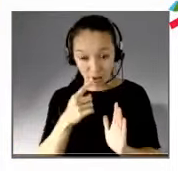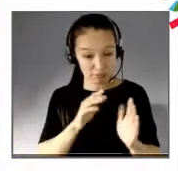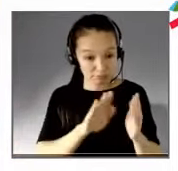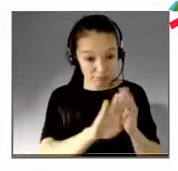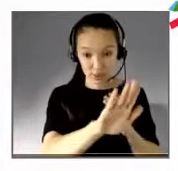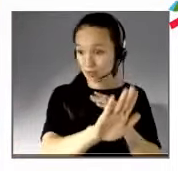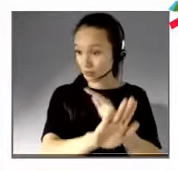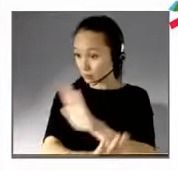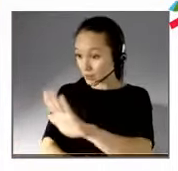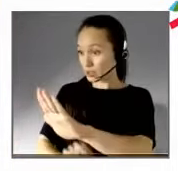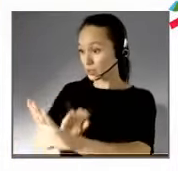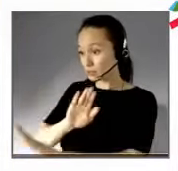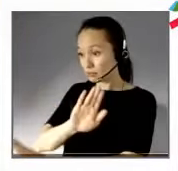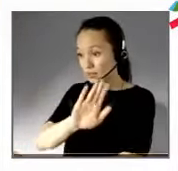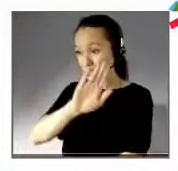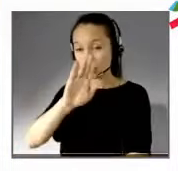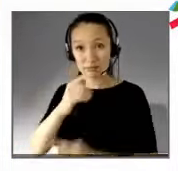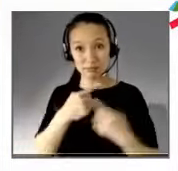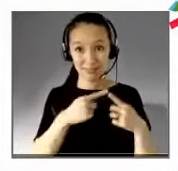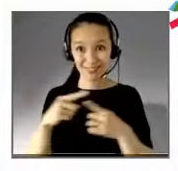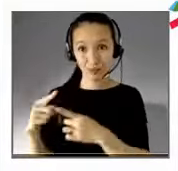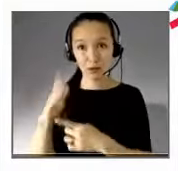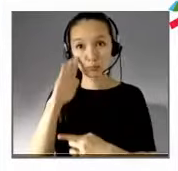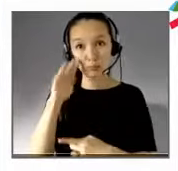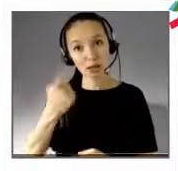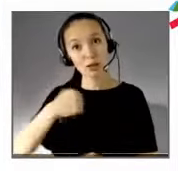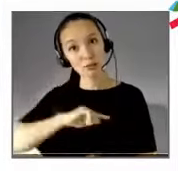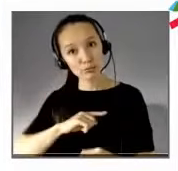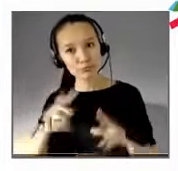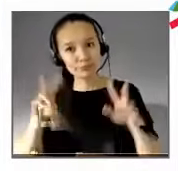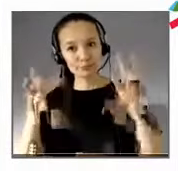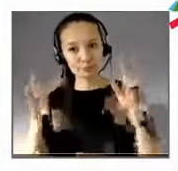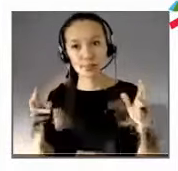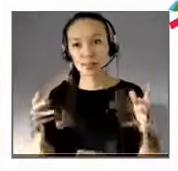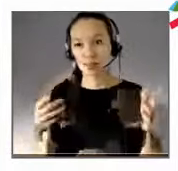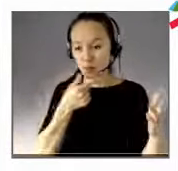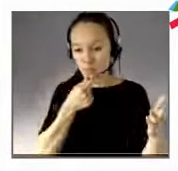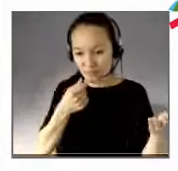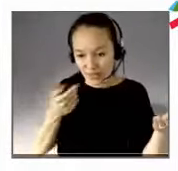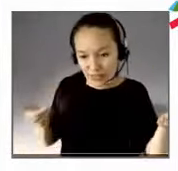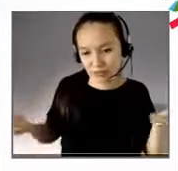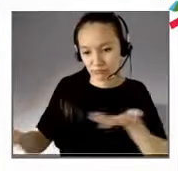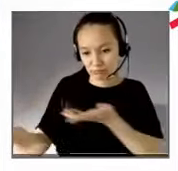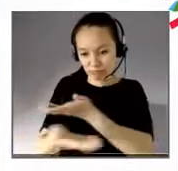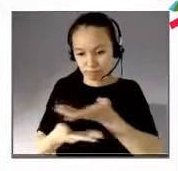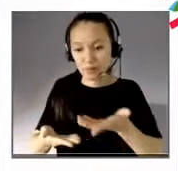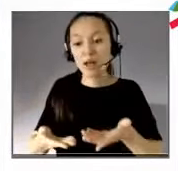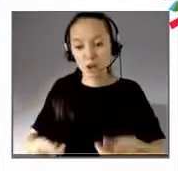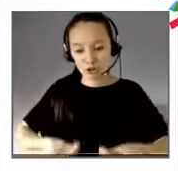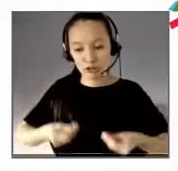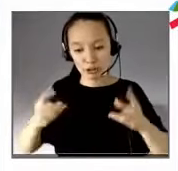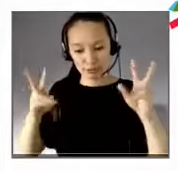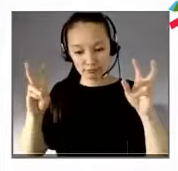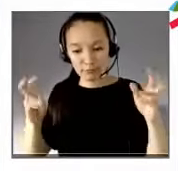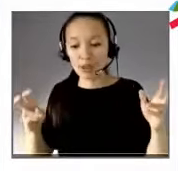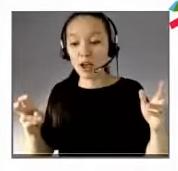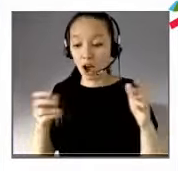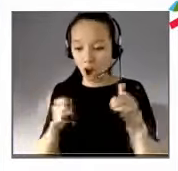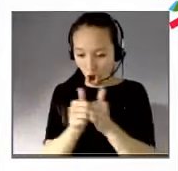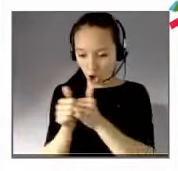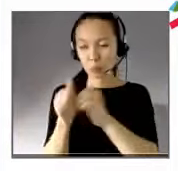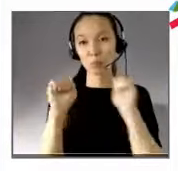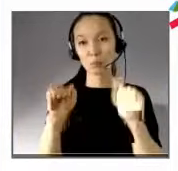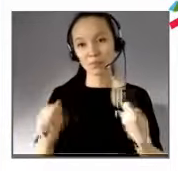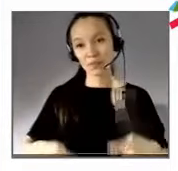convivialisme,'est l'art d'organiser le vivre ensemble de telle façon à ce que ces quatre principes soient respectés.